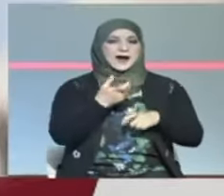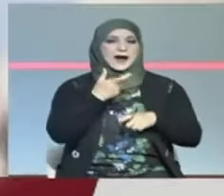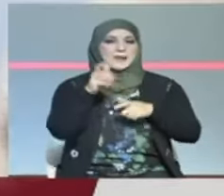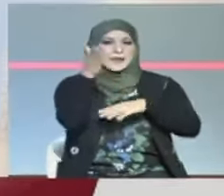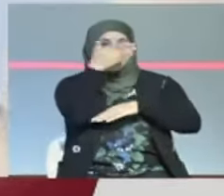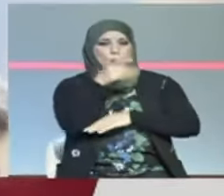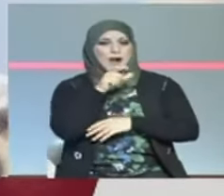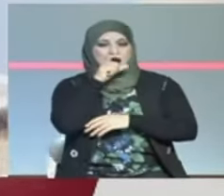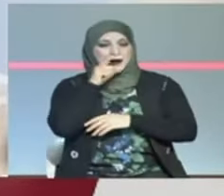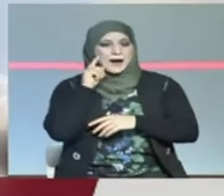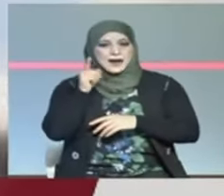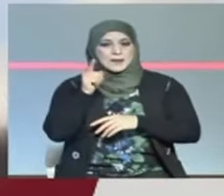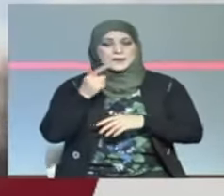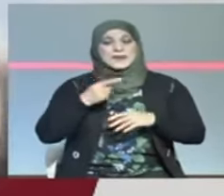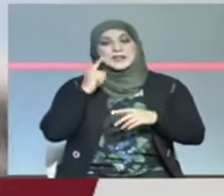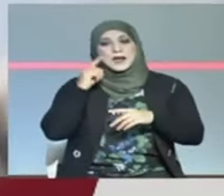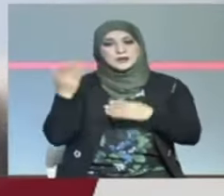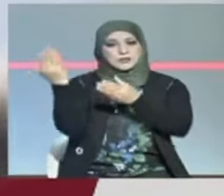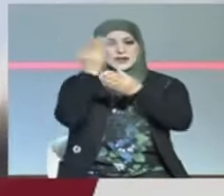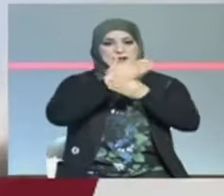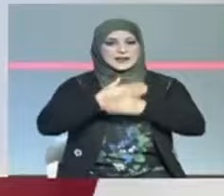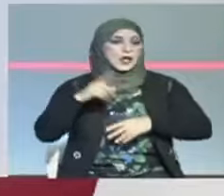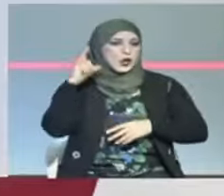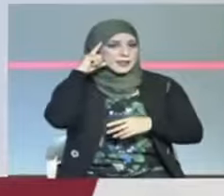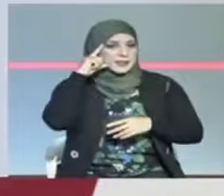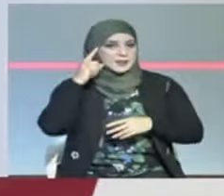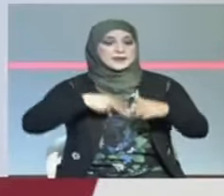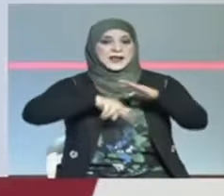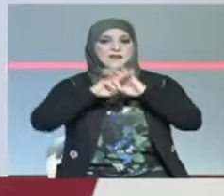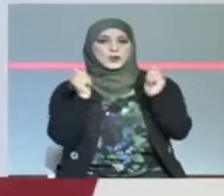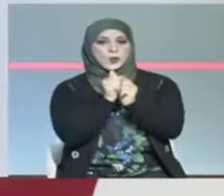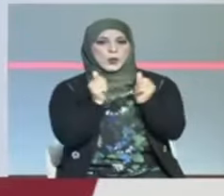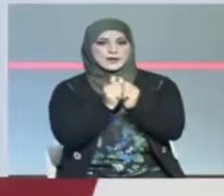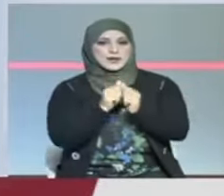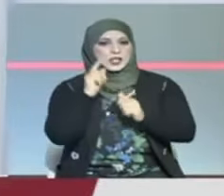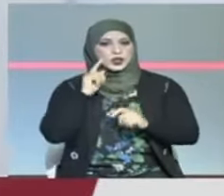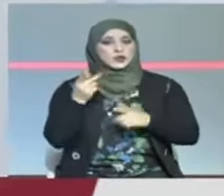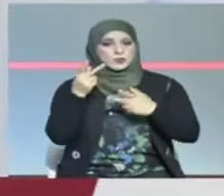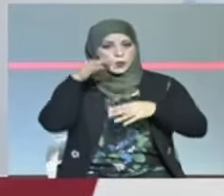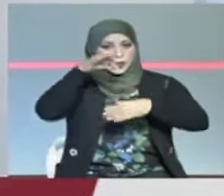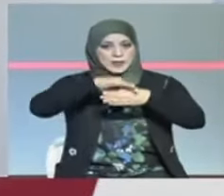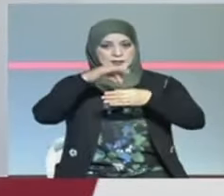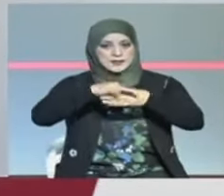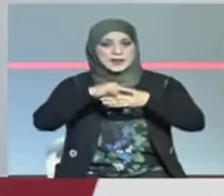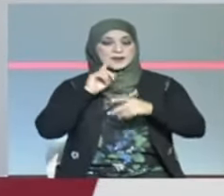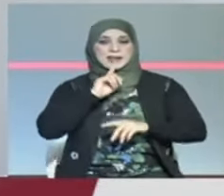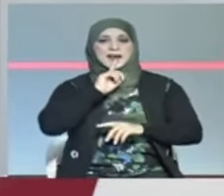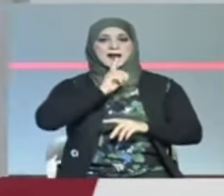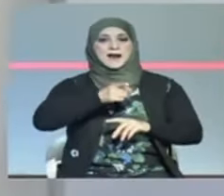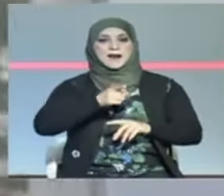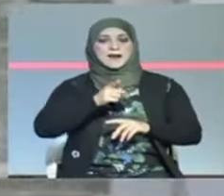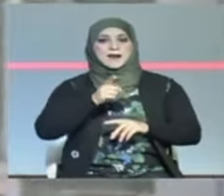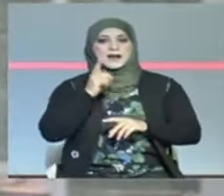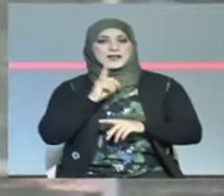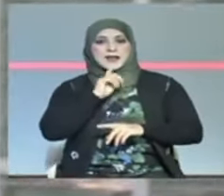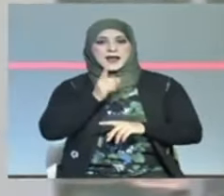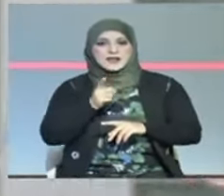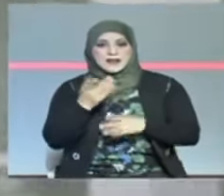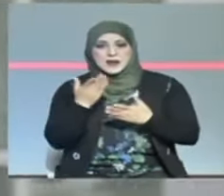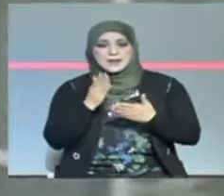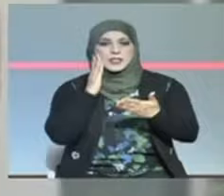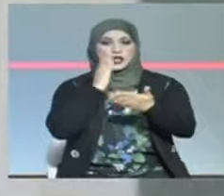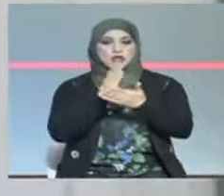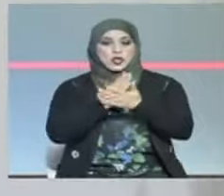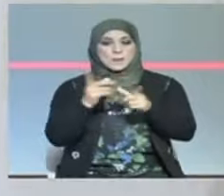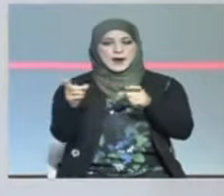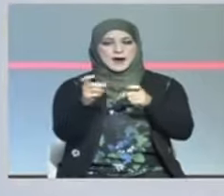وتسعمائة والف والتدخل الليبي عام أحد عشر والفين وصوتا لسلح القرار الذي أذن بقيام حرب